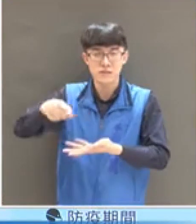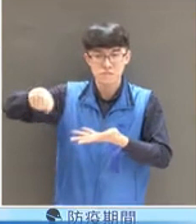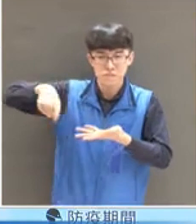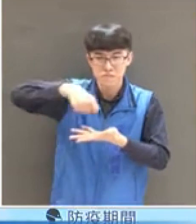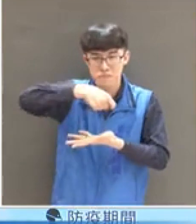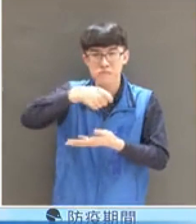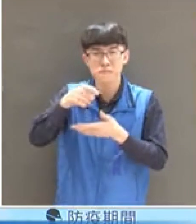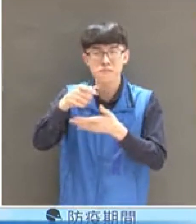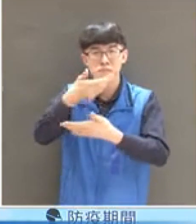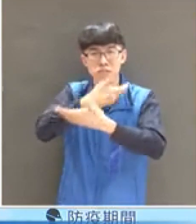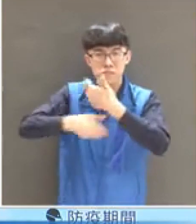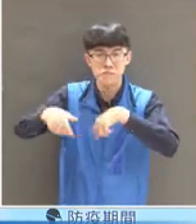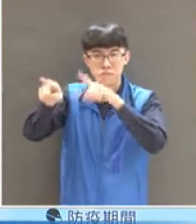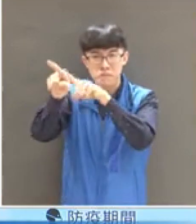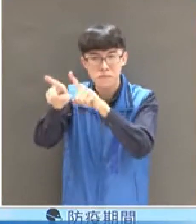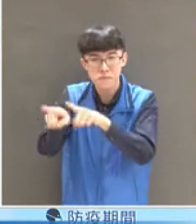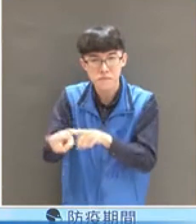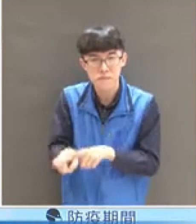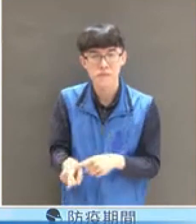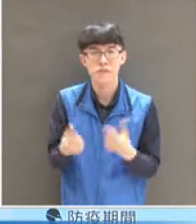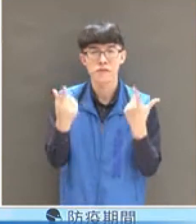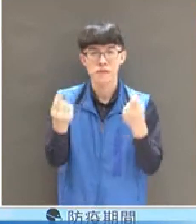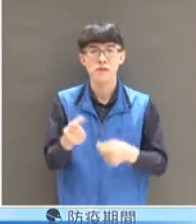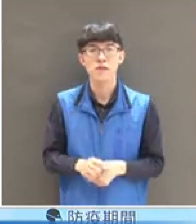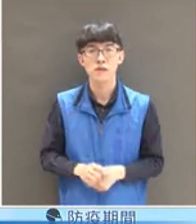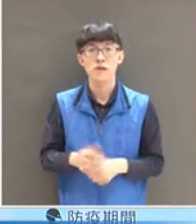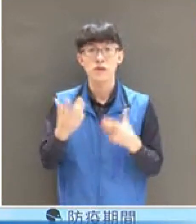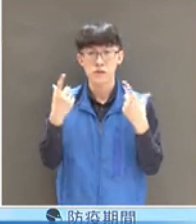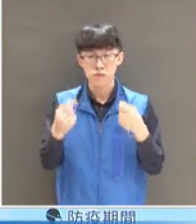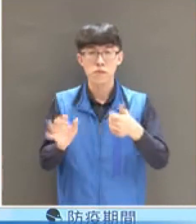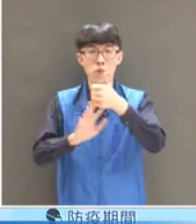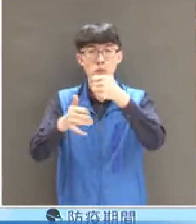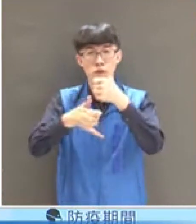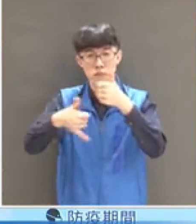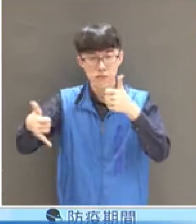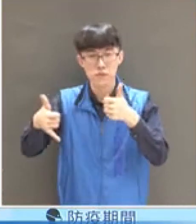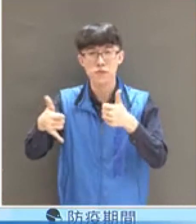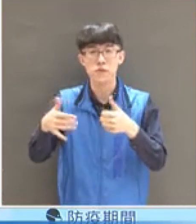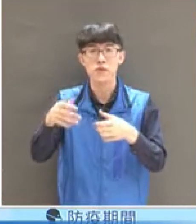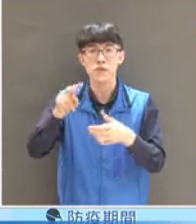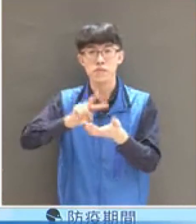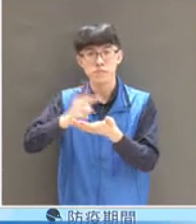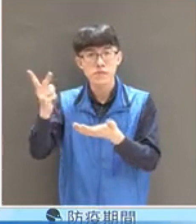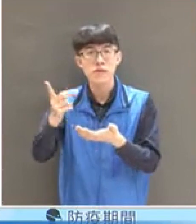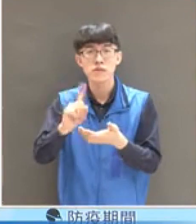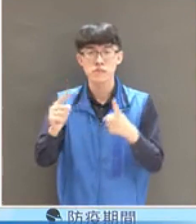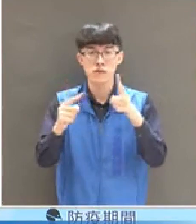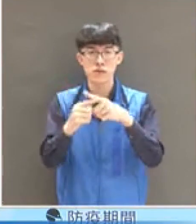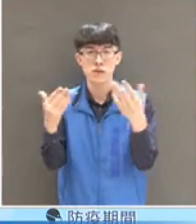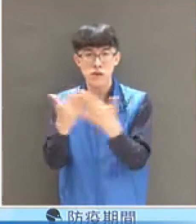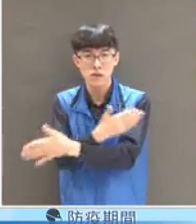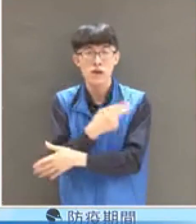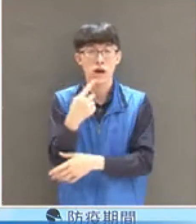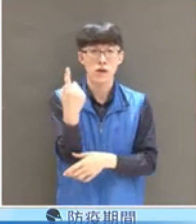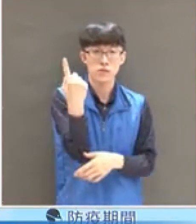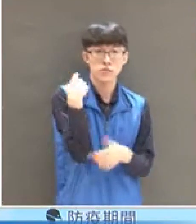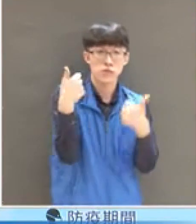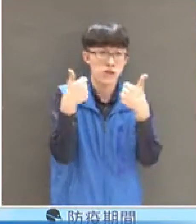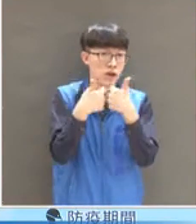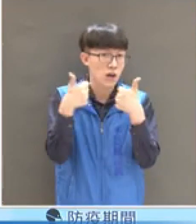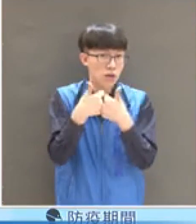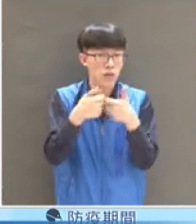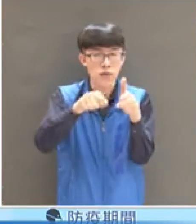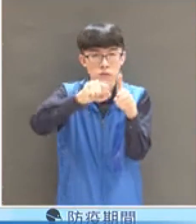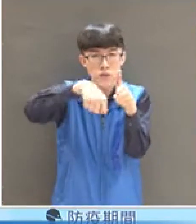辭職到大批的更換委員到昨天開會的過程中沒有錄影我想這些